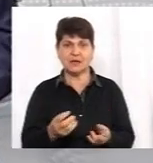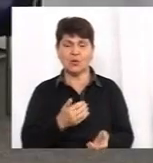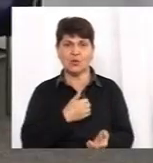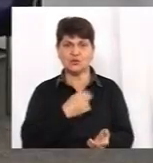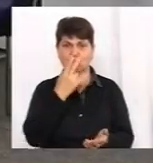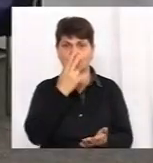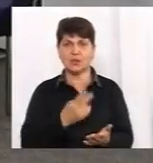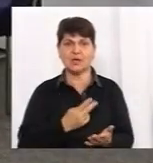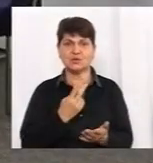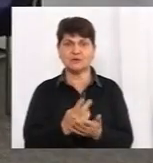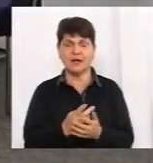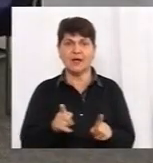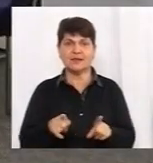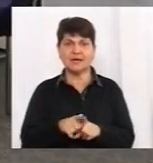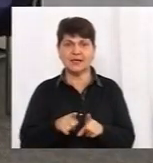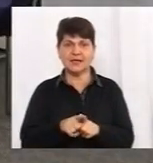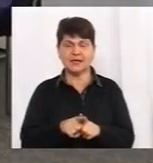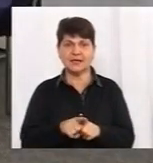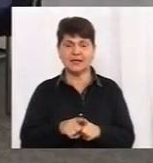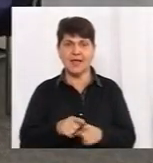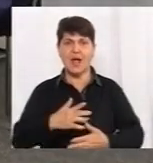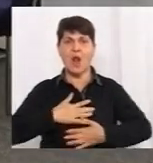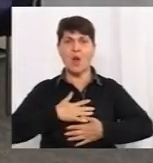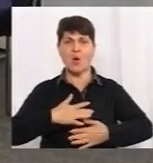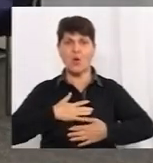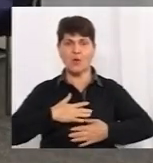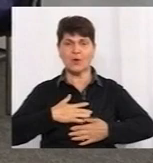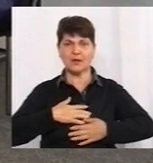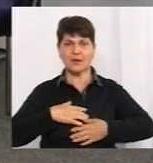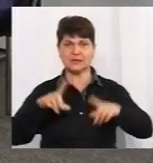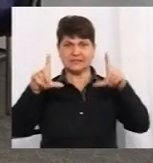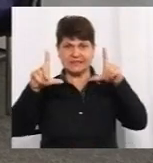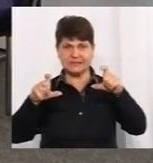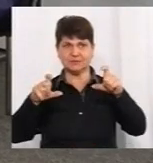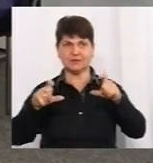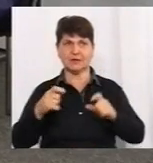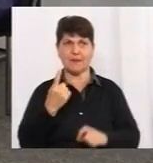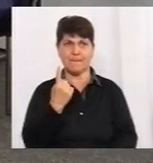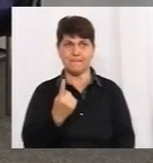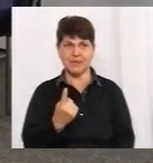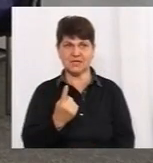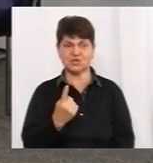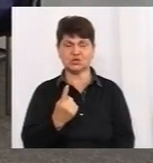якісь знімки легенів. оце на першому знімки.